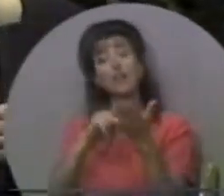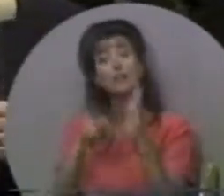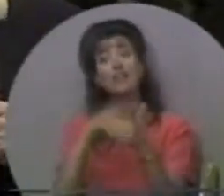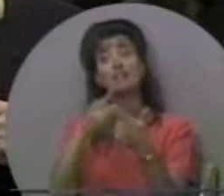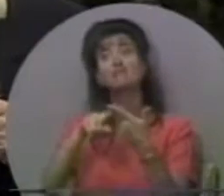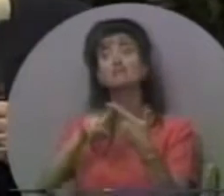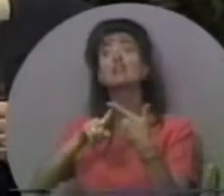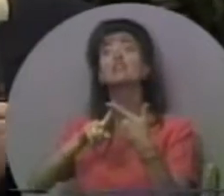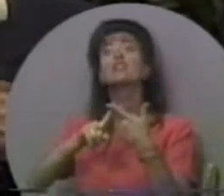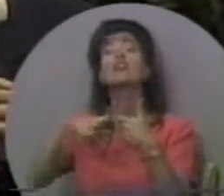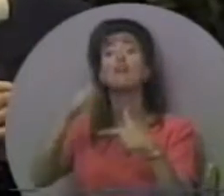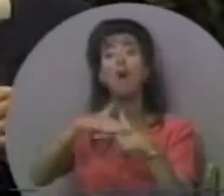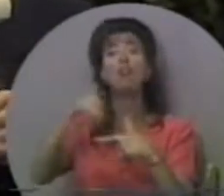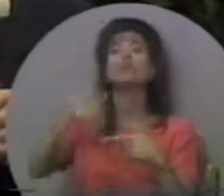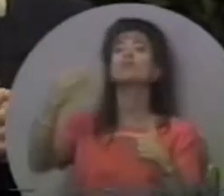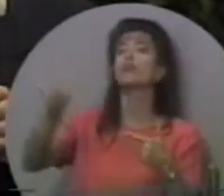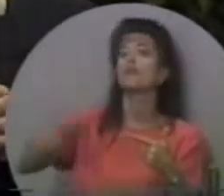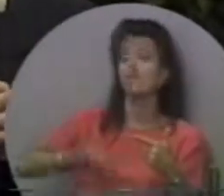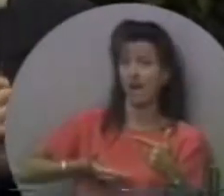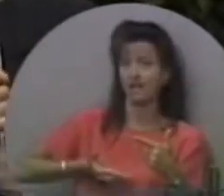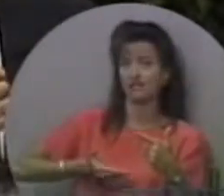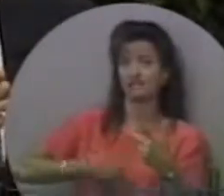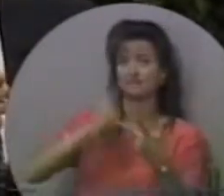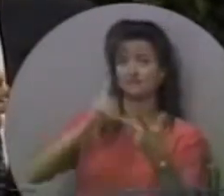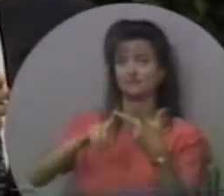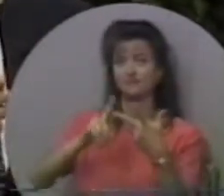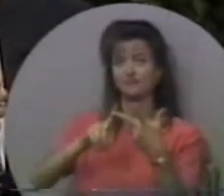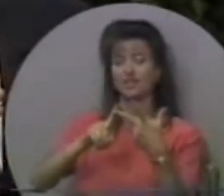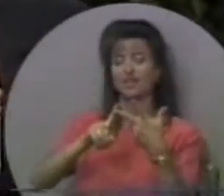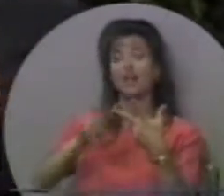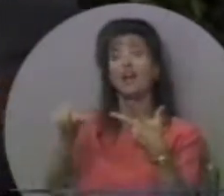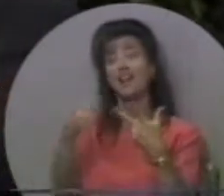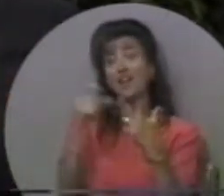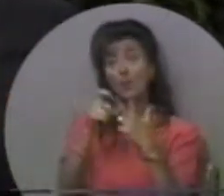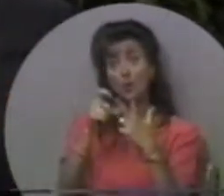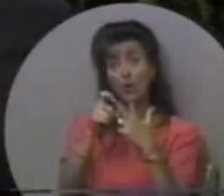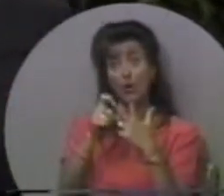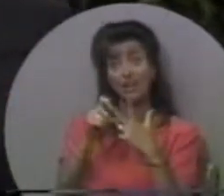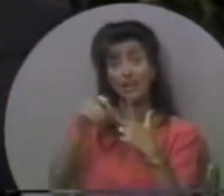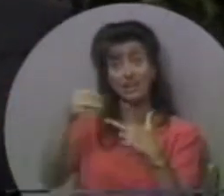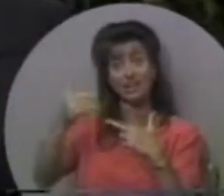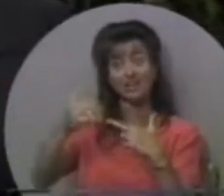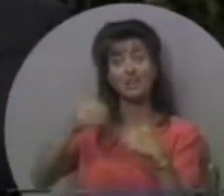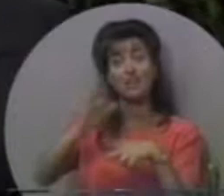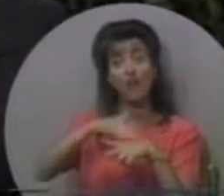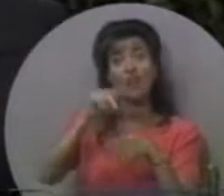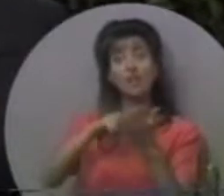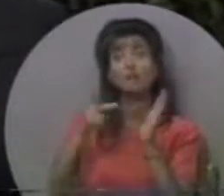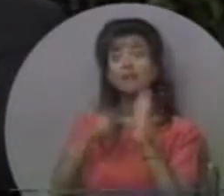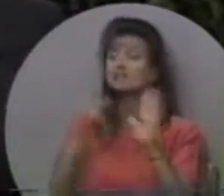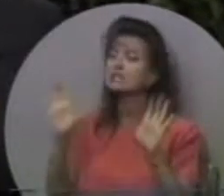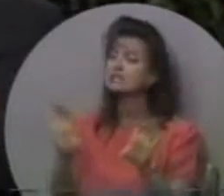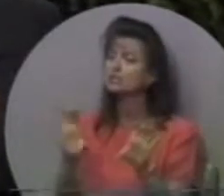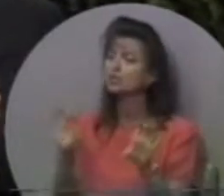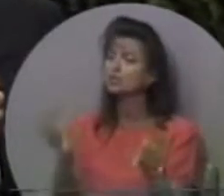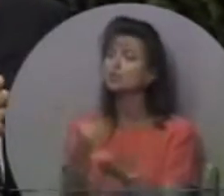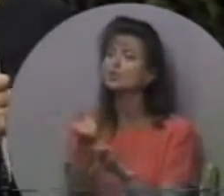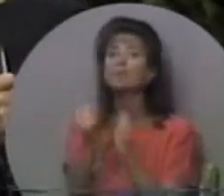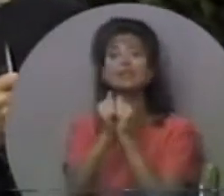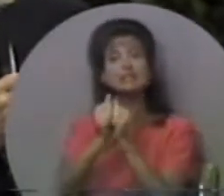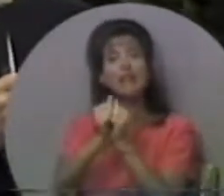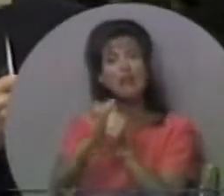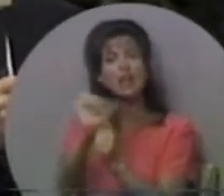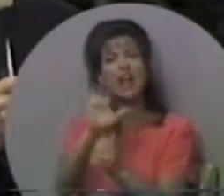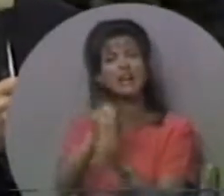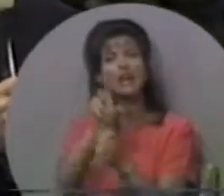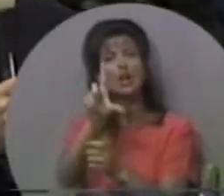калео» означає запрошувати. «Сун калео» означає робити щось разом, як